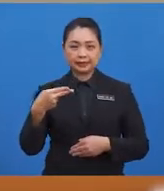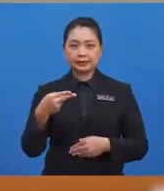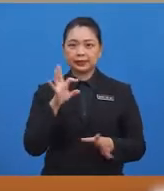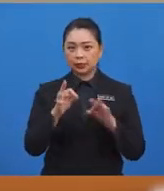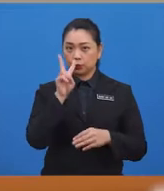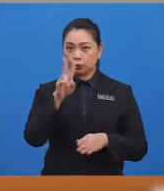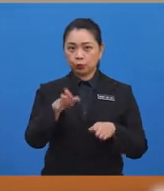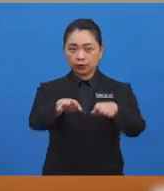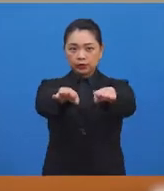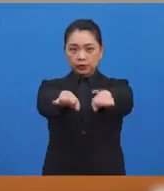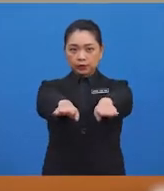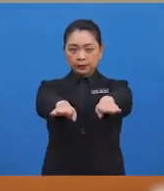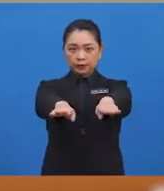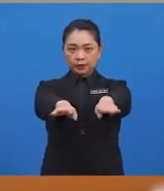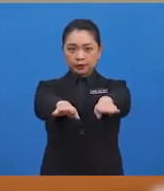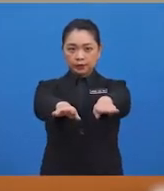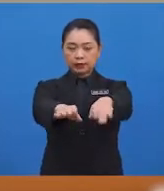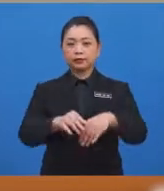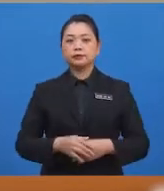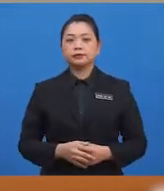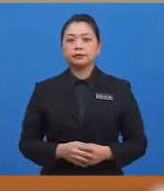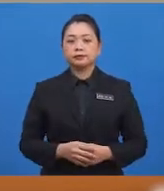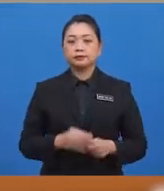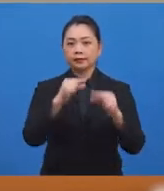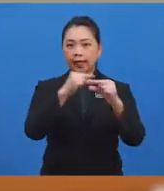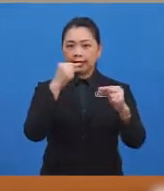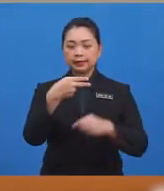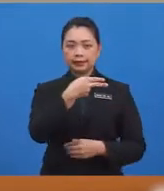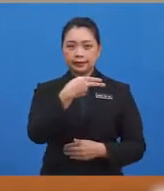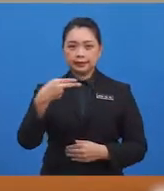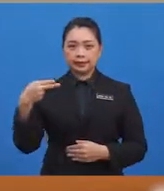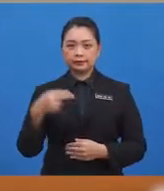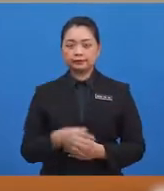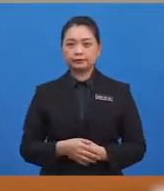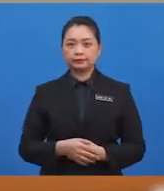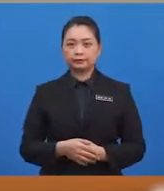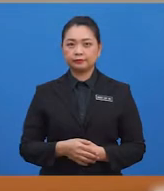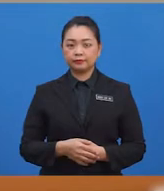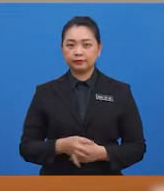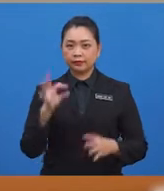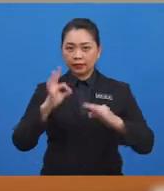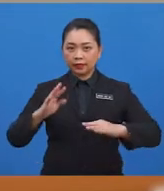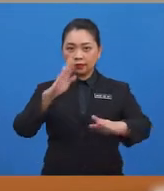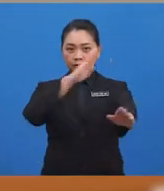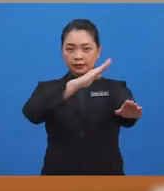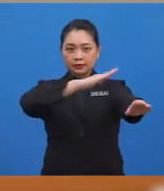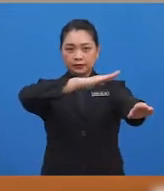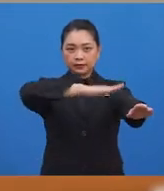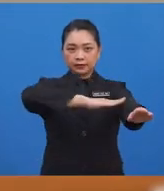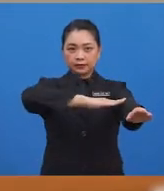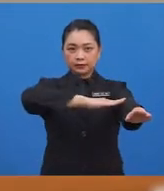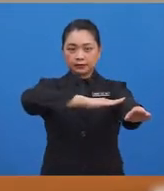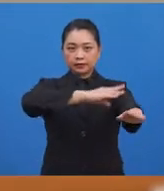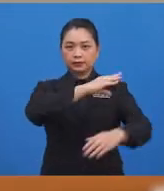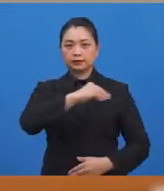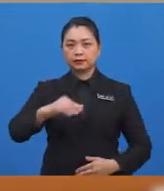Dua tangan ke depan, dua tangan ke depan. Itu garis selari. Silang tangan kanan ke